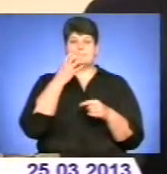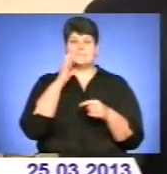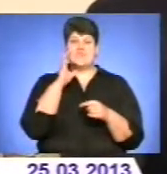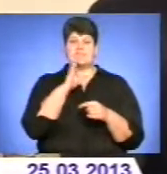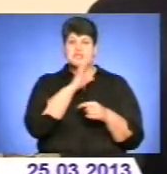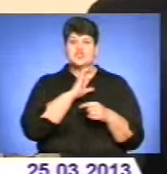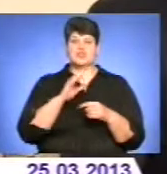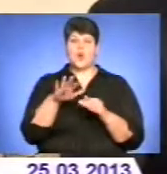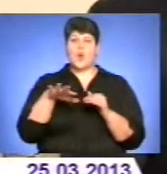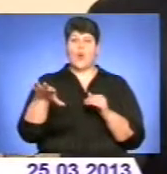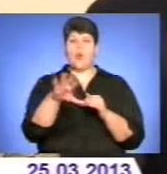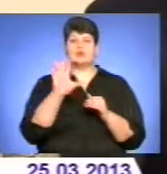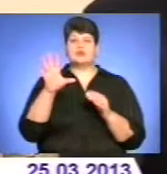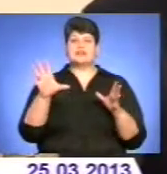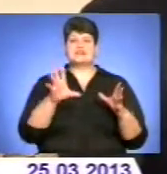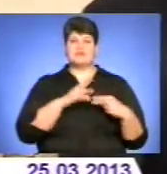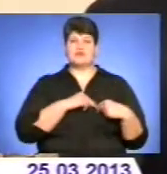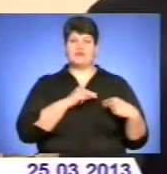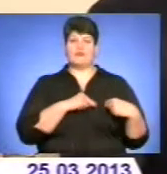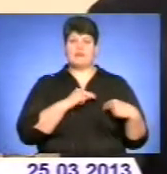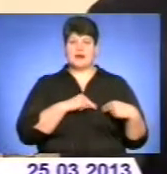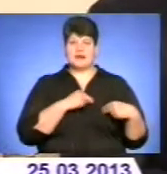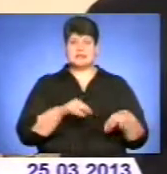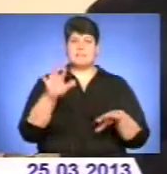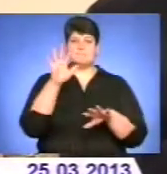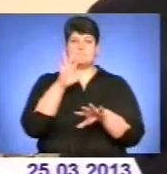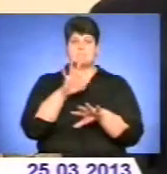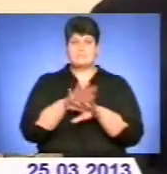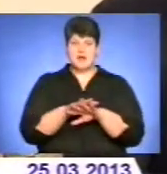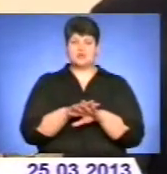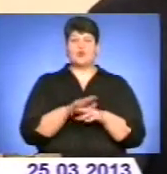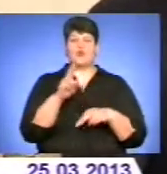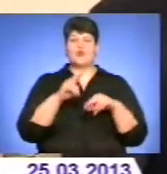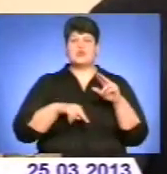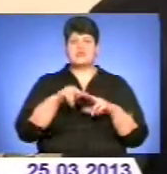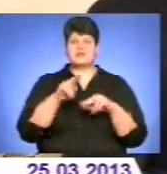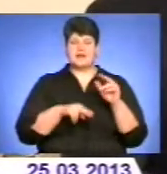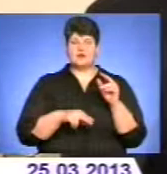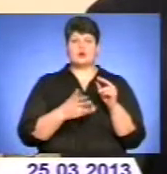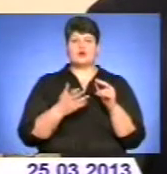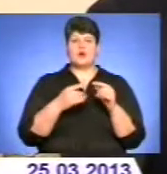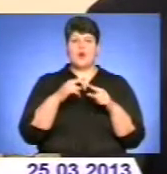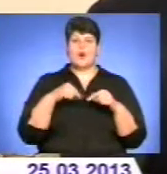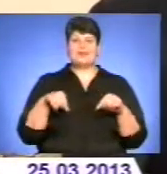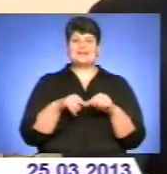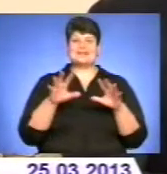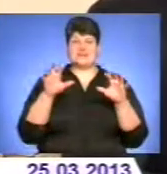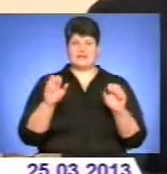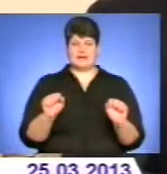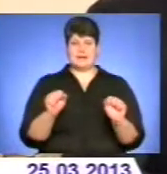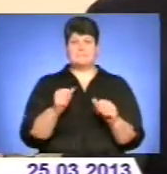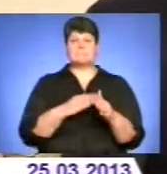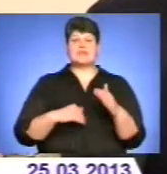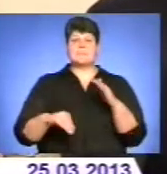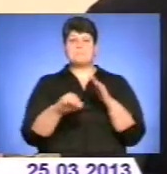співпраця, співпраця банку, дорожньо-будівельної організації і влади. Під гарантії